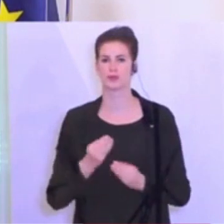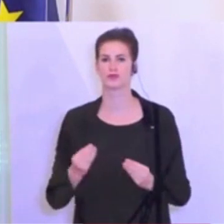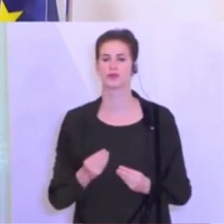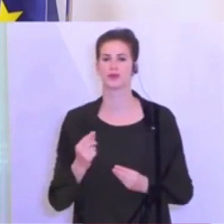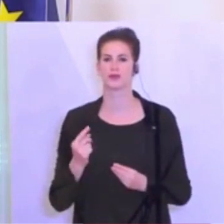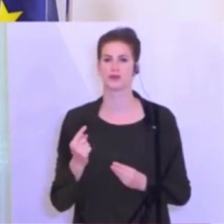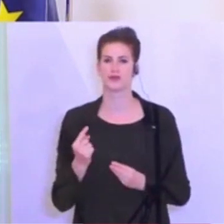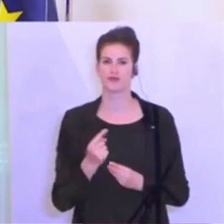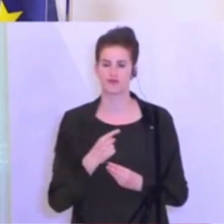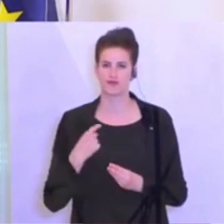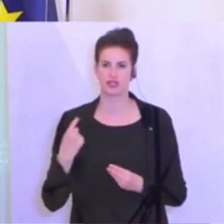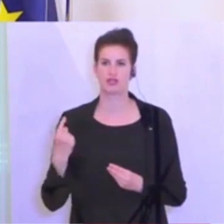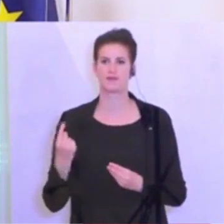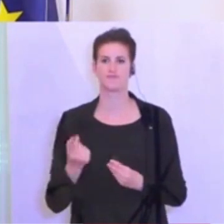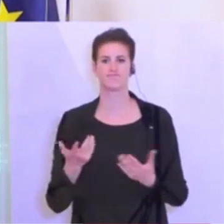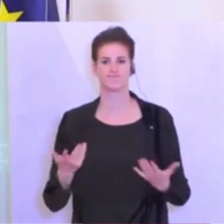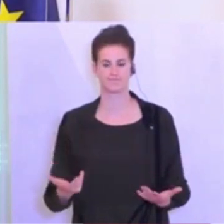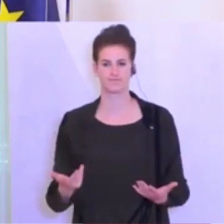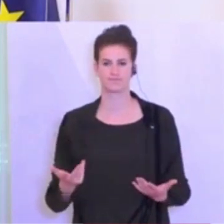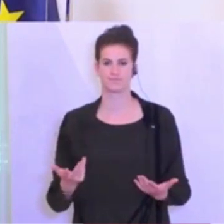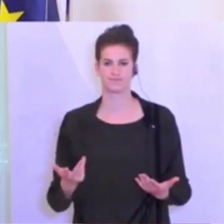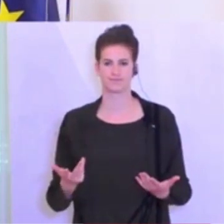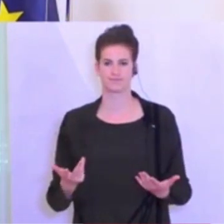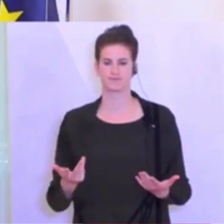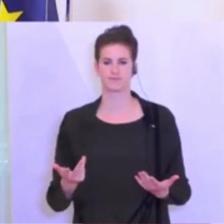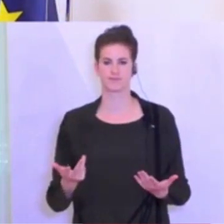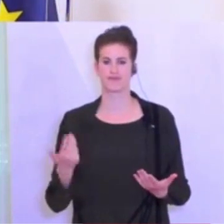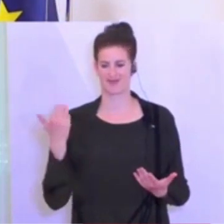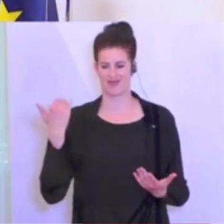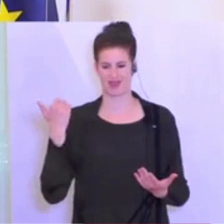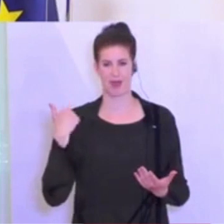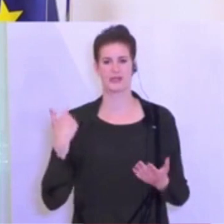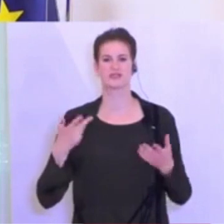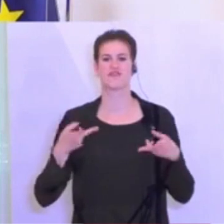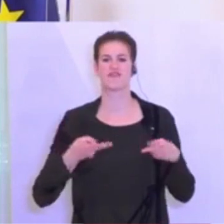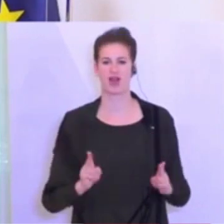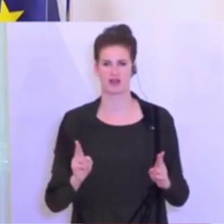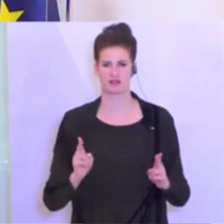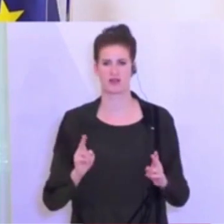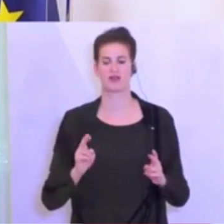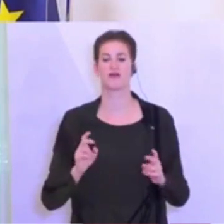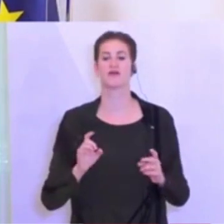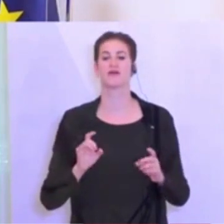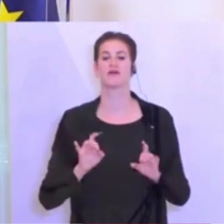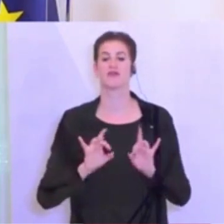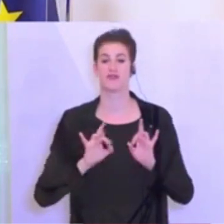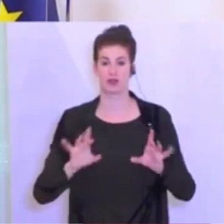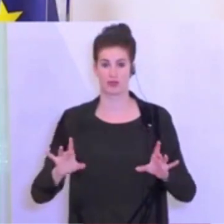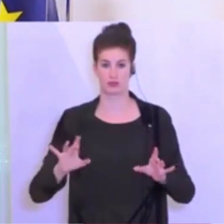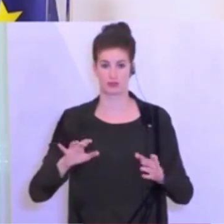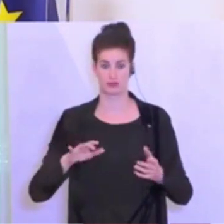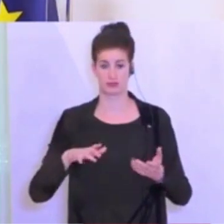dass wir von der Phase des Ausbruchs bis hin zur Phase der